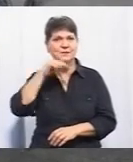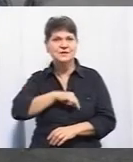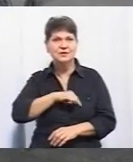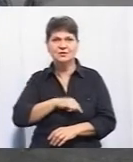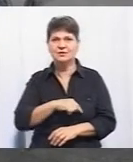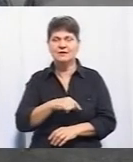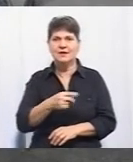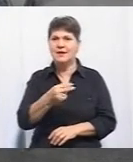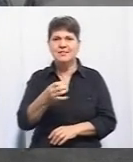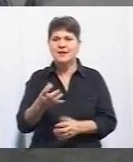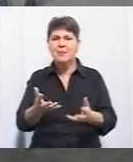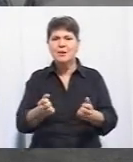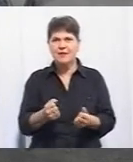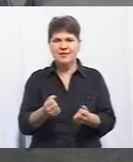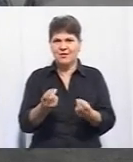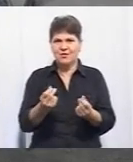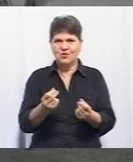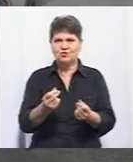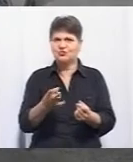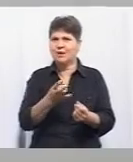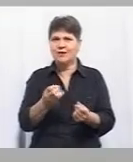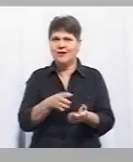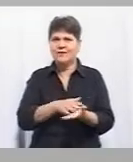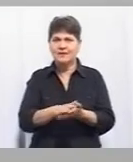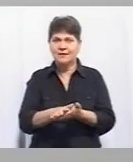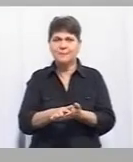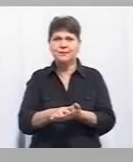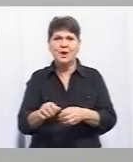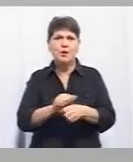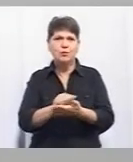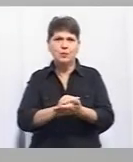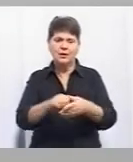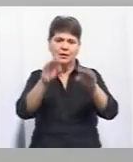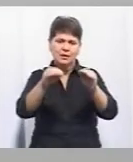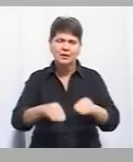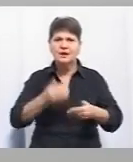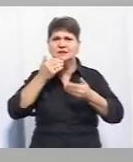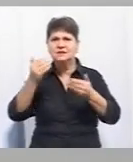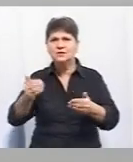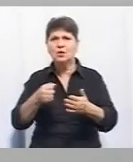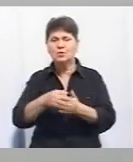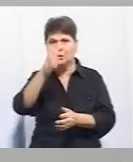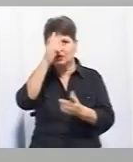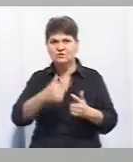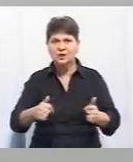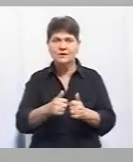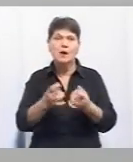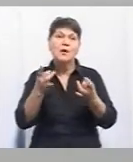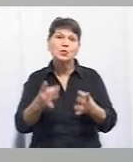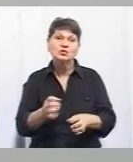не брати ці гроші, не витрачати свій ресурс, щоб заповнити бумажки, звернутися до держави і так далі, а просто зробити це безкоштовно.